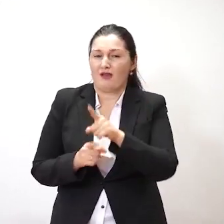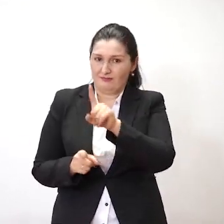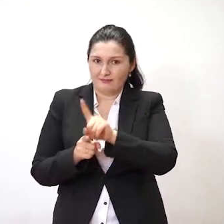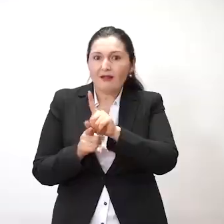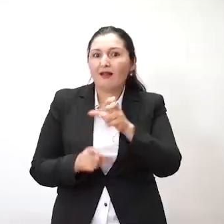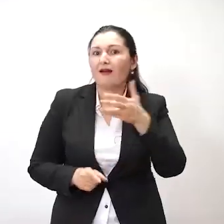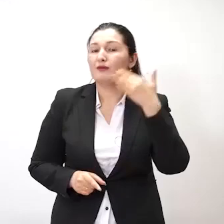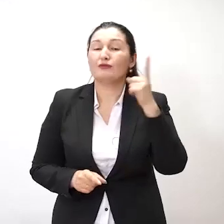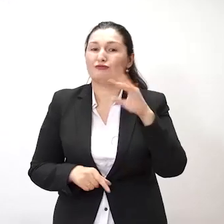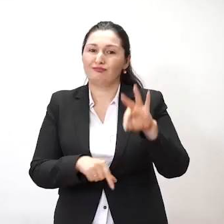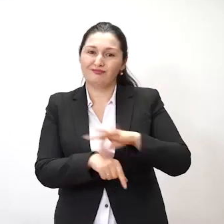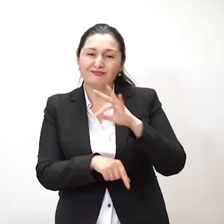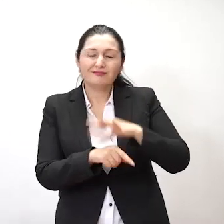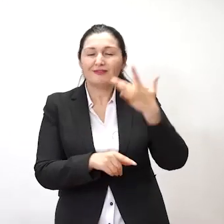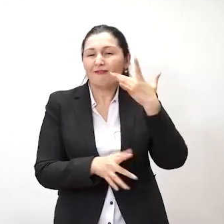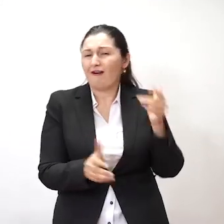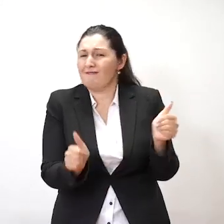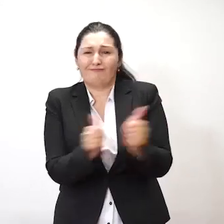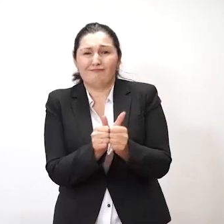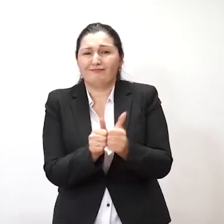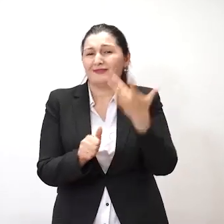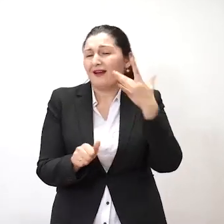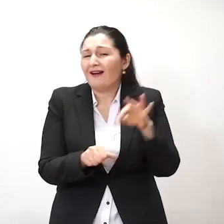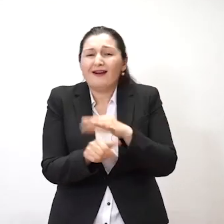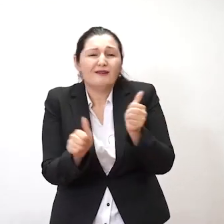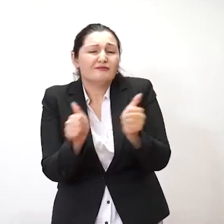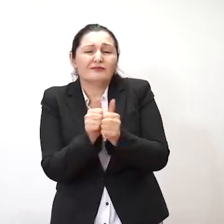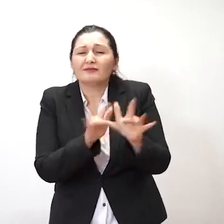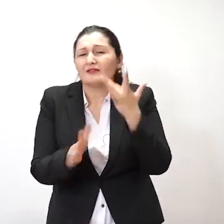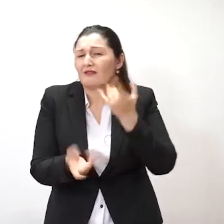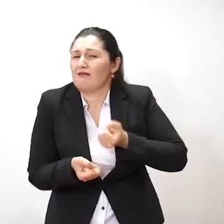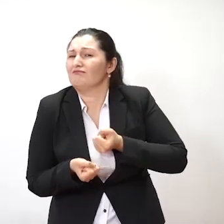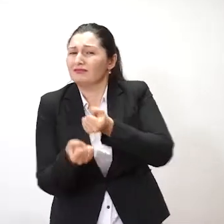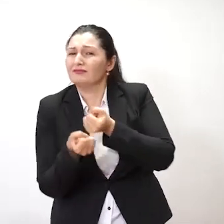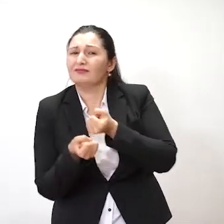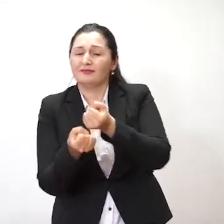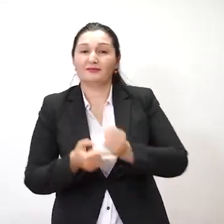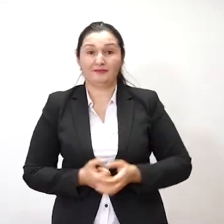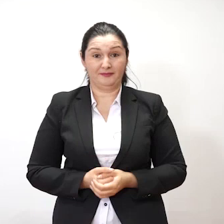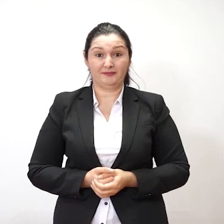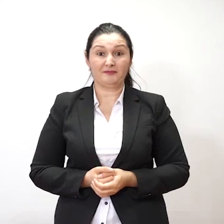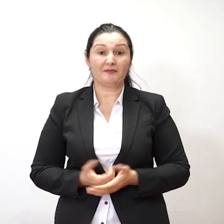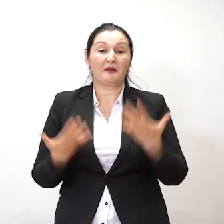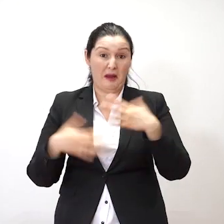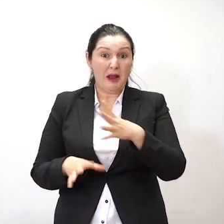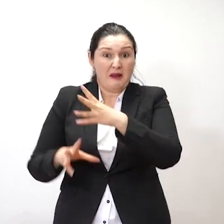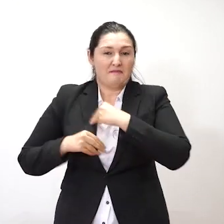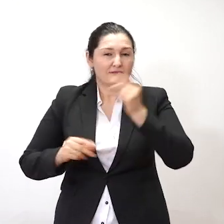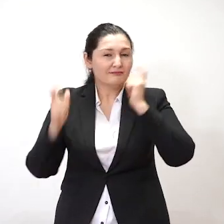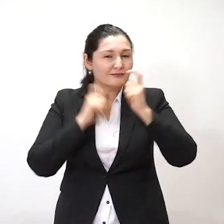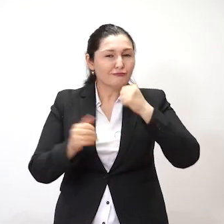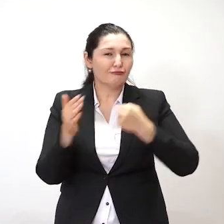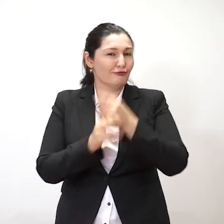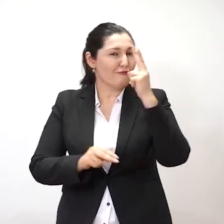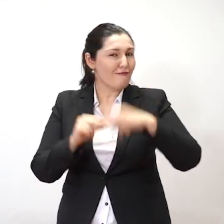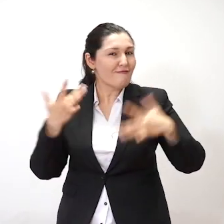بود. چونکه شوهرش همیشه در برش بود و در همه حولات او رو دستگیری میکرد. مردان که نیسی راستند. ویمه